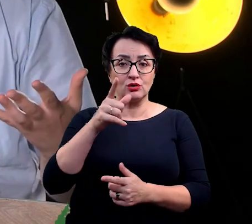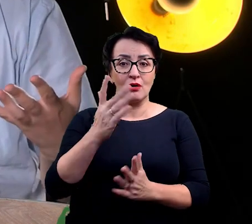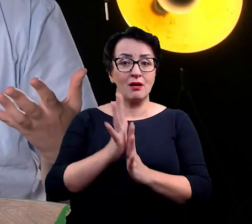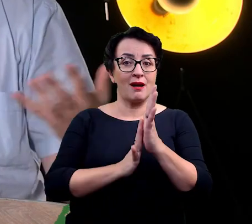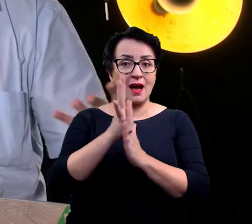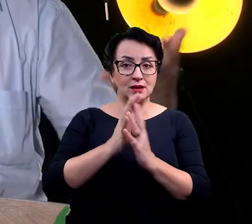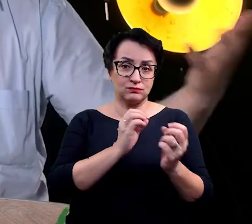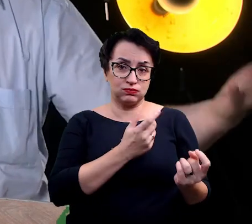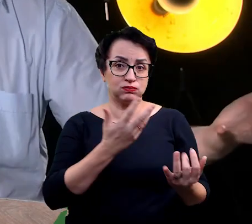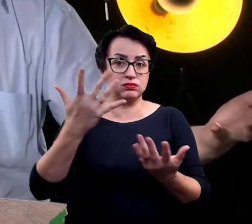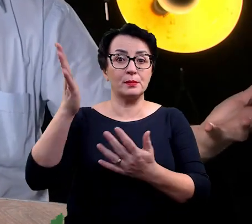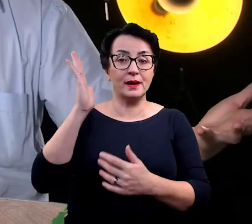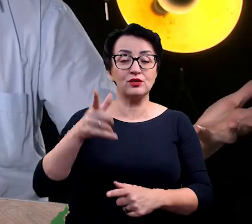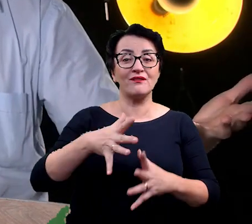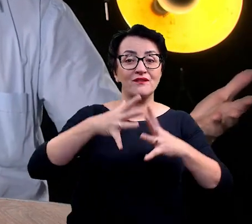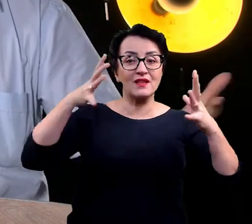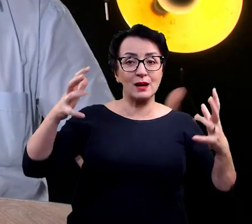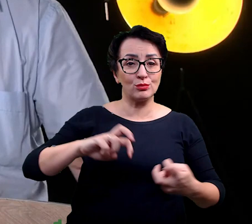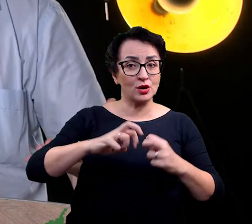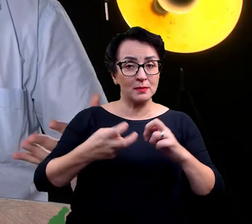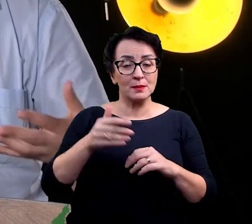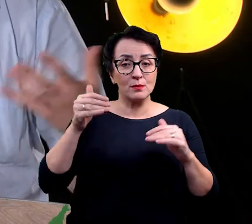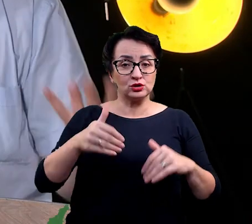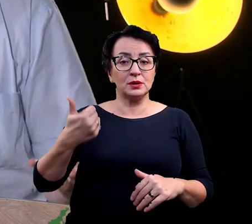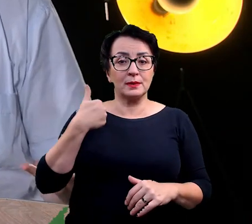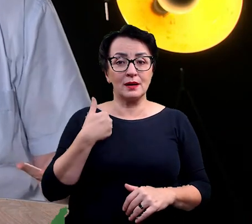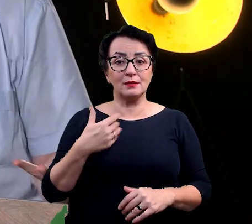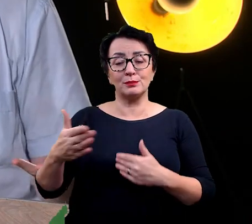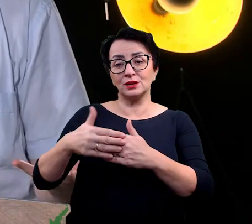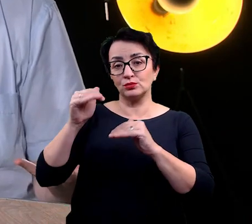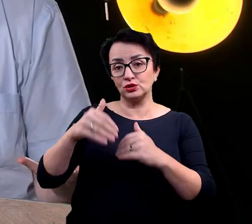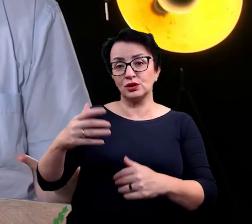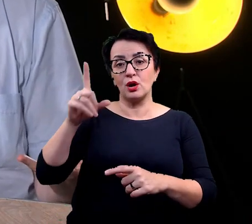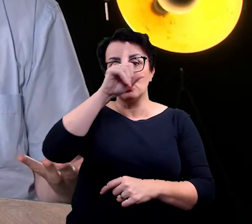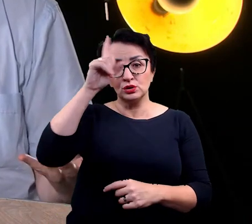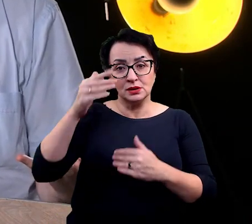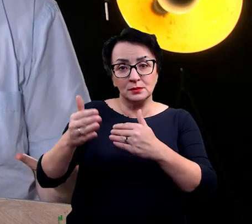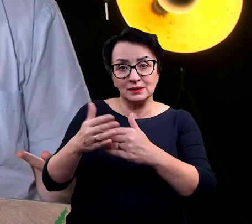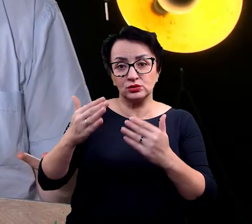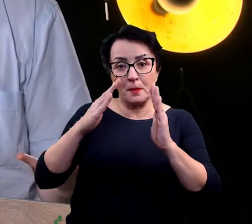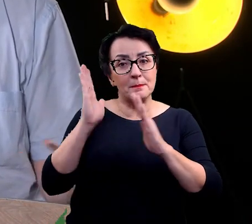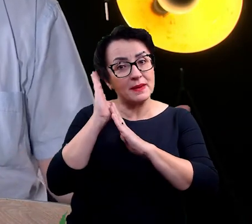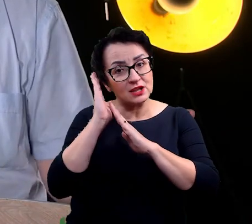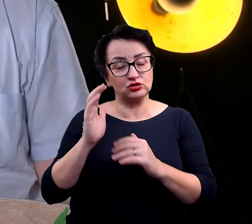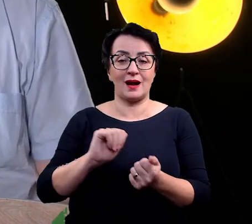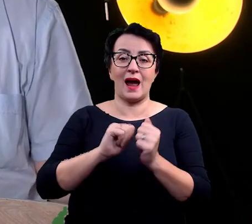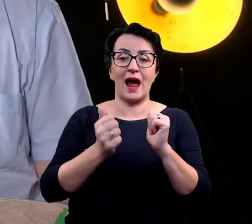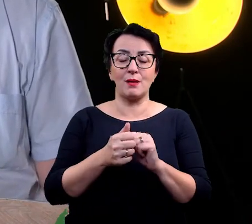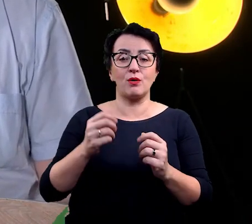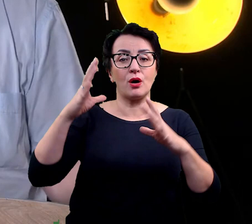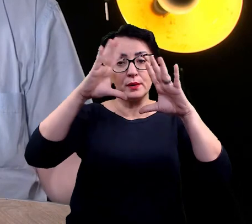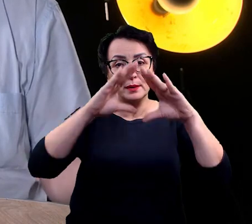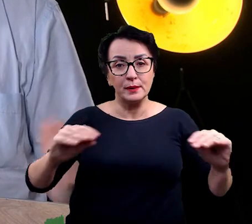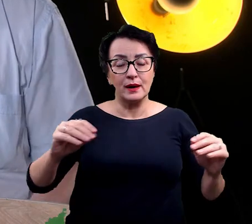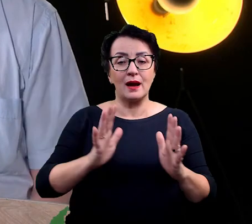To będzie wtedy problem, Bo tam będą gdzieś mieszkać ludzie w pobliżu, ugaszenie tego pożaru będzie kosztować masę pieniędzy, no i zdewastowany